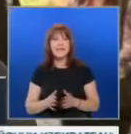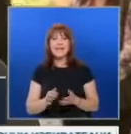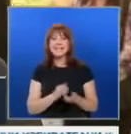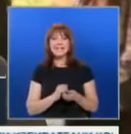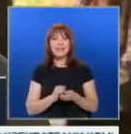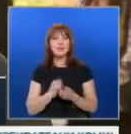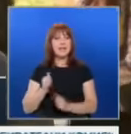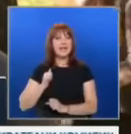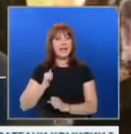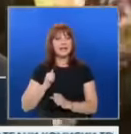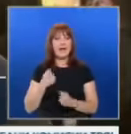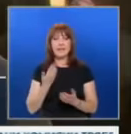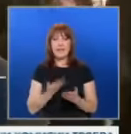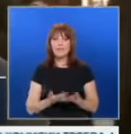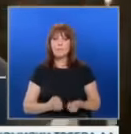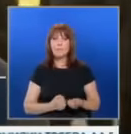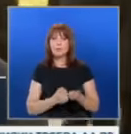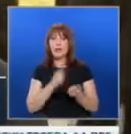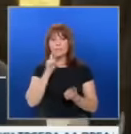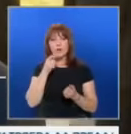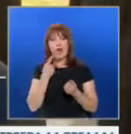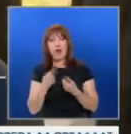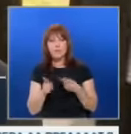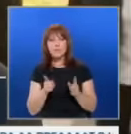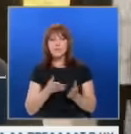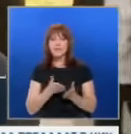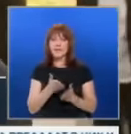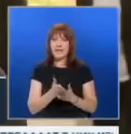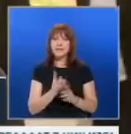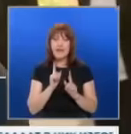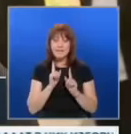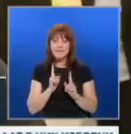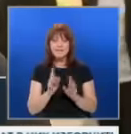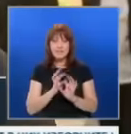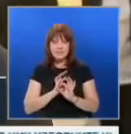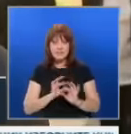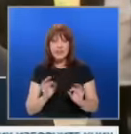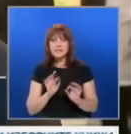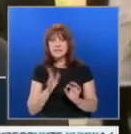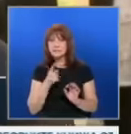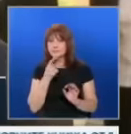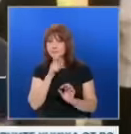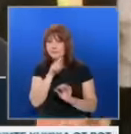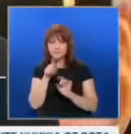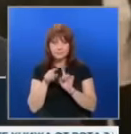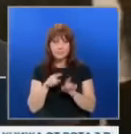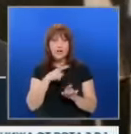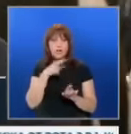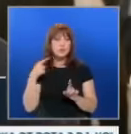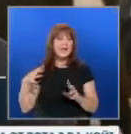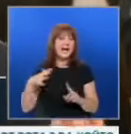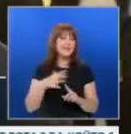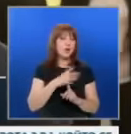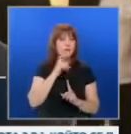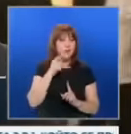Съюзниците от НАТО осигуряват подкрепа на Украина по различни начини. И отново, трябва да сме наясно за какво става въпрос. Русия атакува